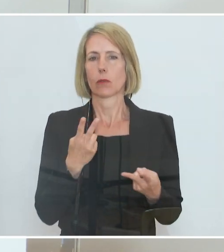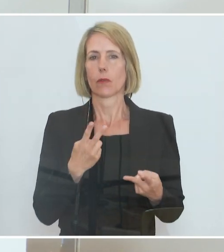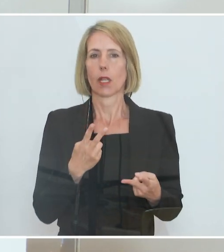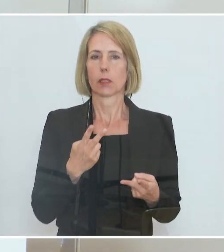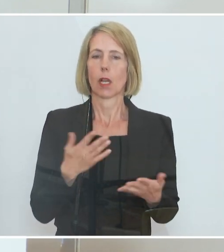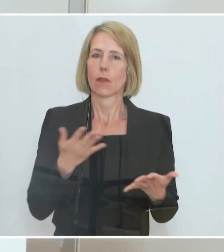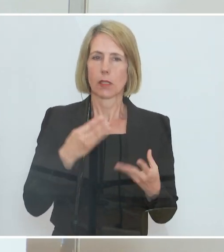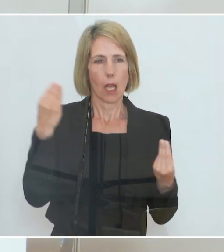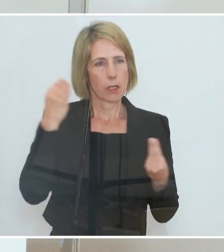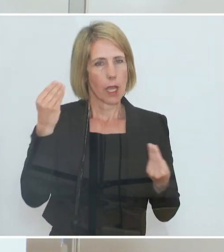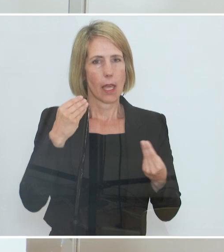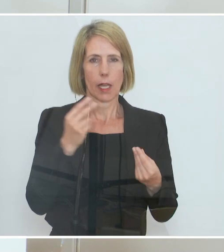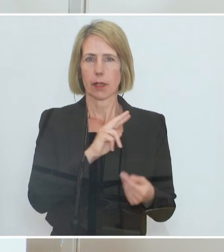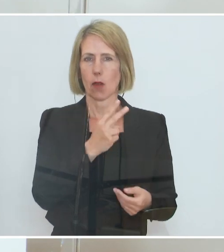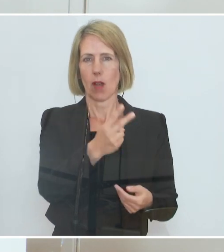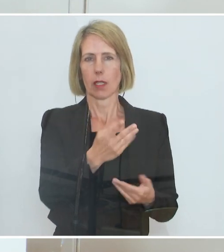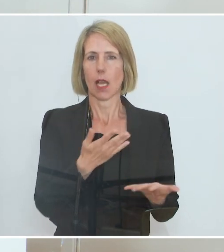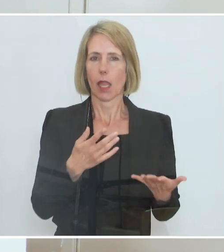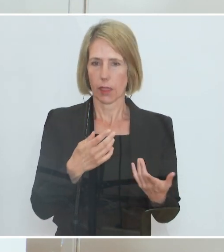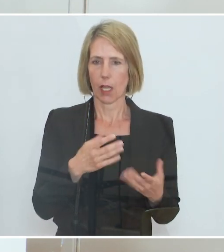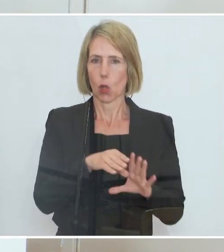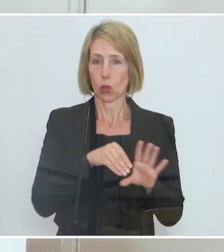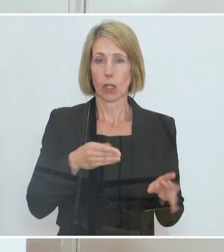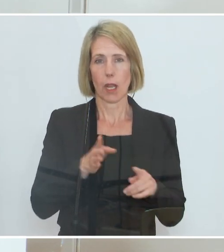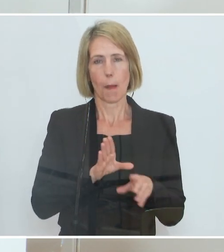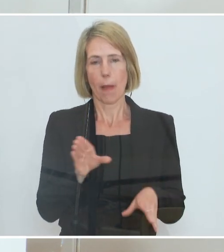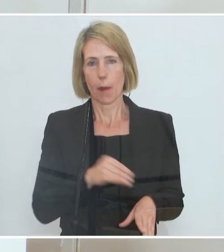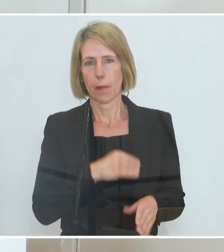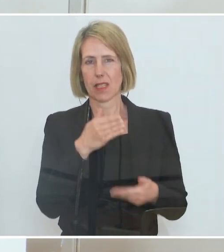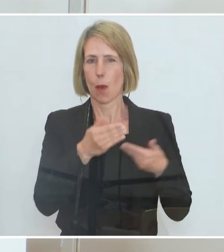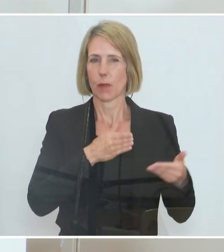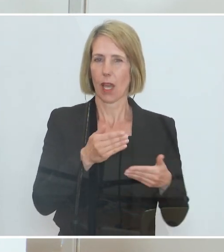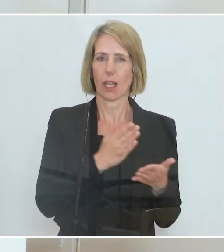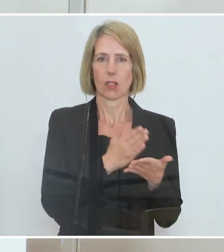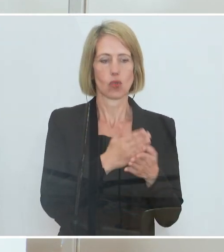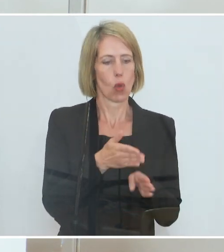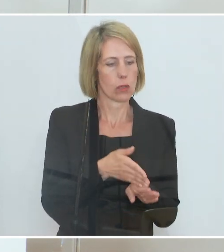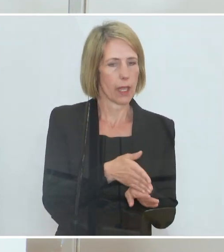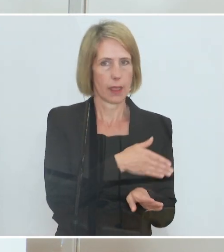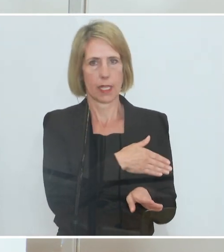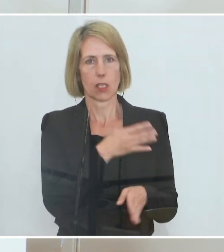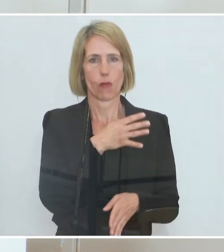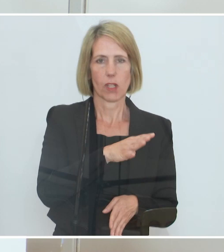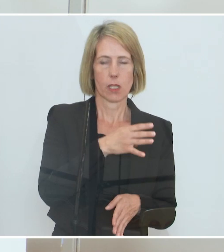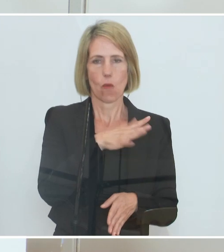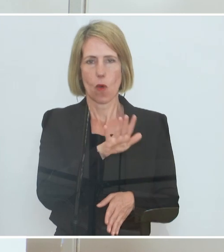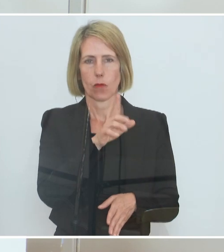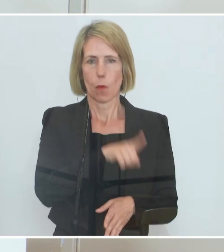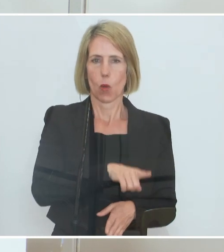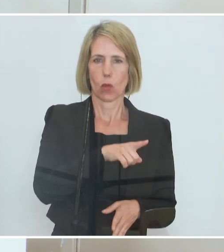eingelernten Variante bleiben, weil die Unternehmen mit den Beraterinnen und Beratern das über die letzten 14, 15 Monate